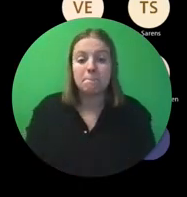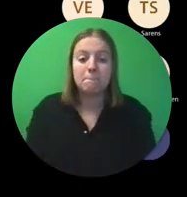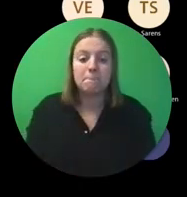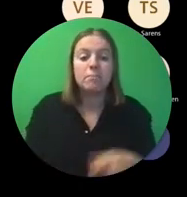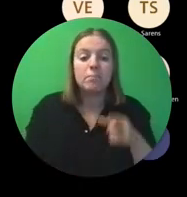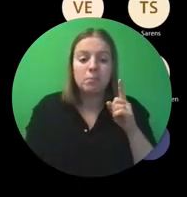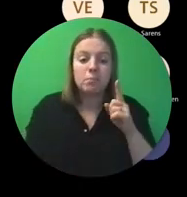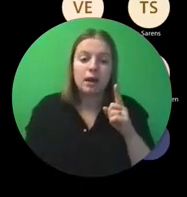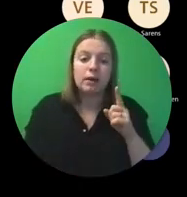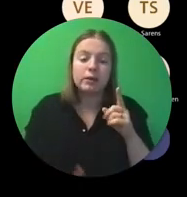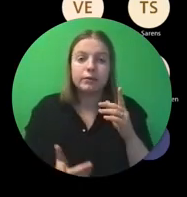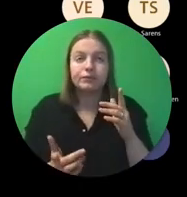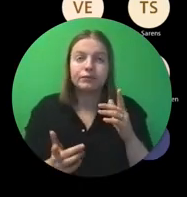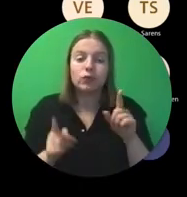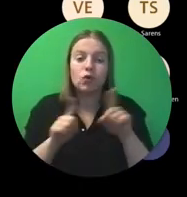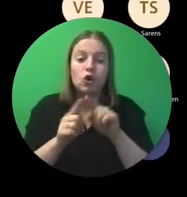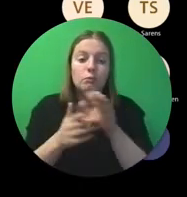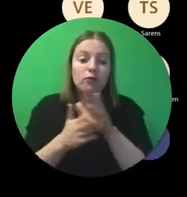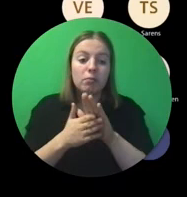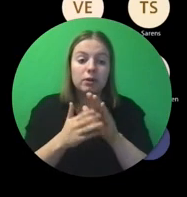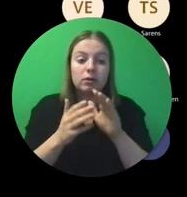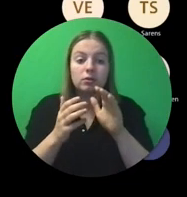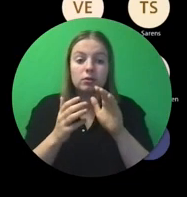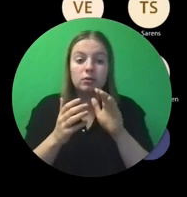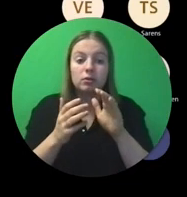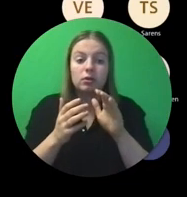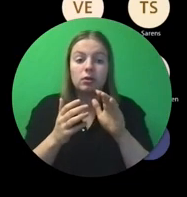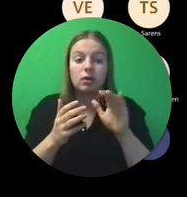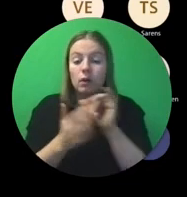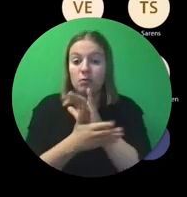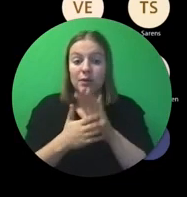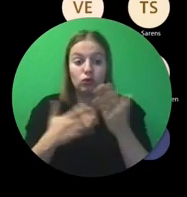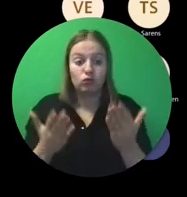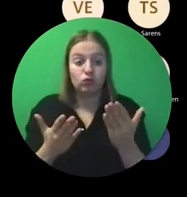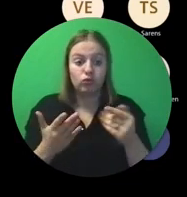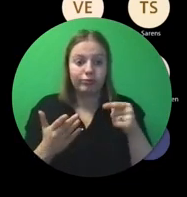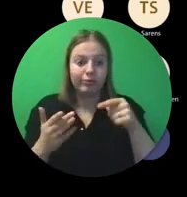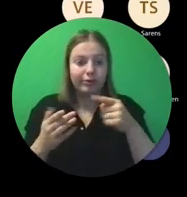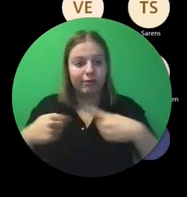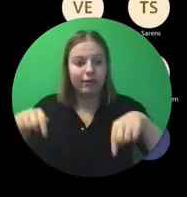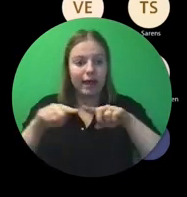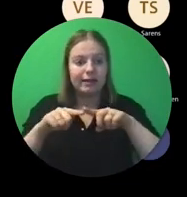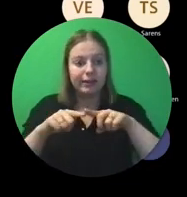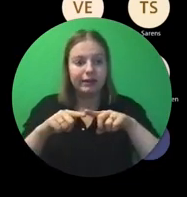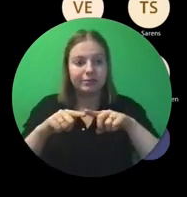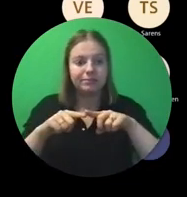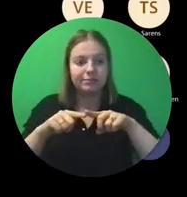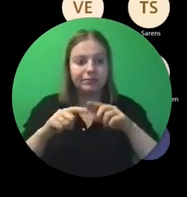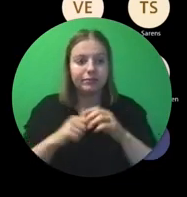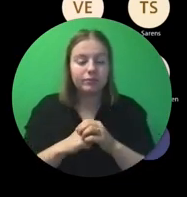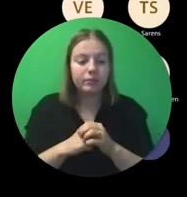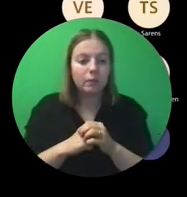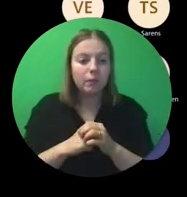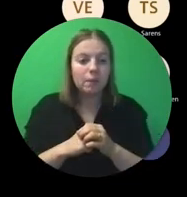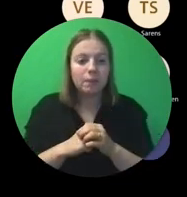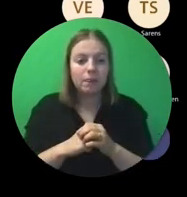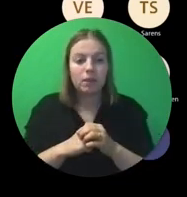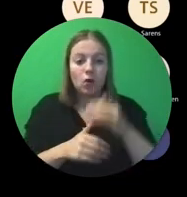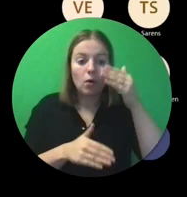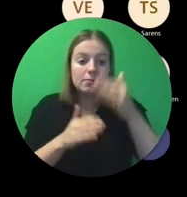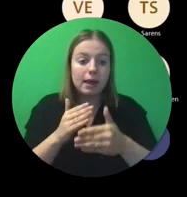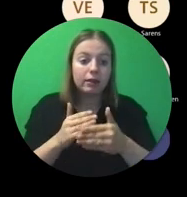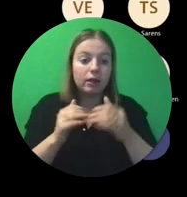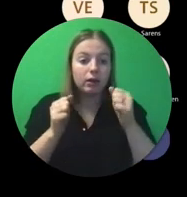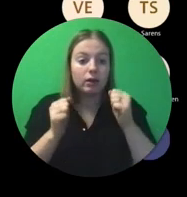Maar je kan ook denken aan, bijvoorbeeld in Teams, wat we nu aan het doen zijn, deze vergadering, daar kunnen we op het einde